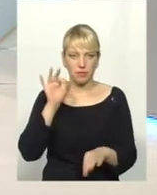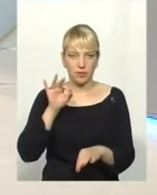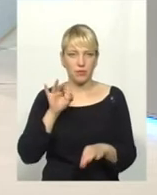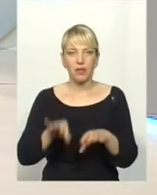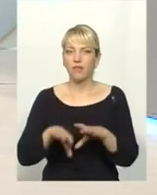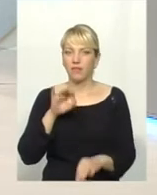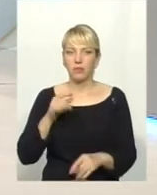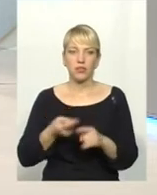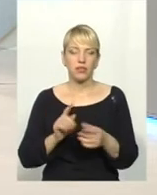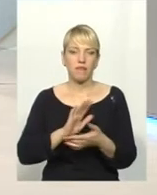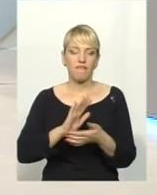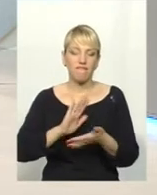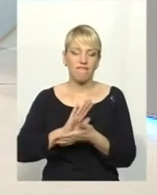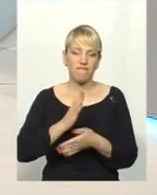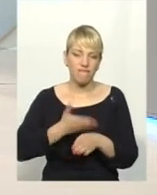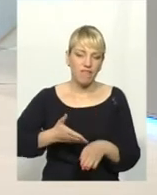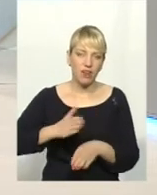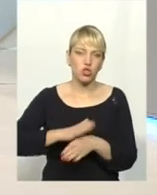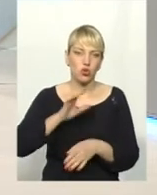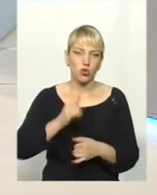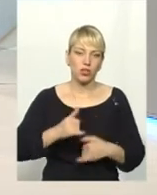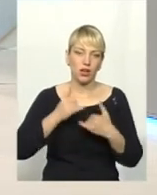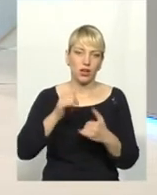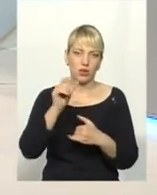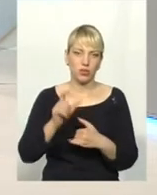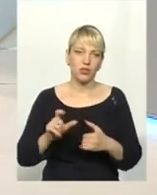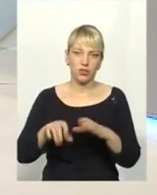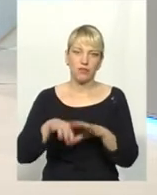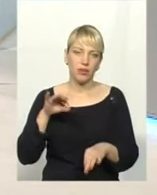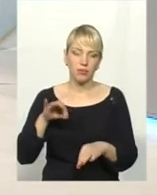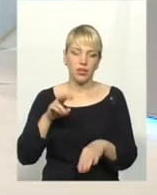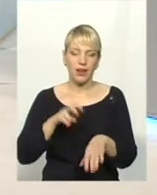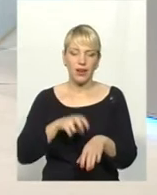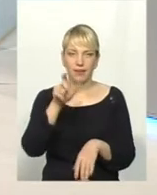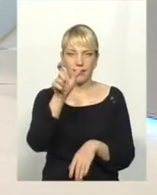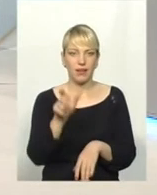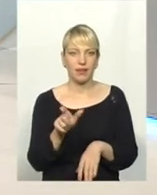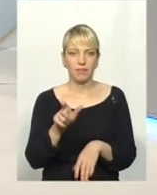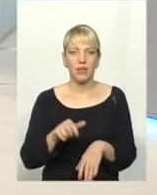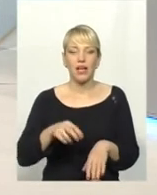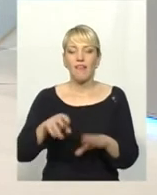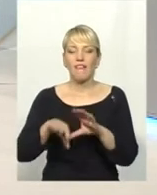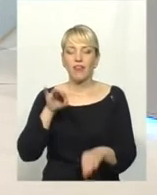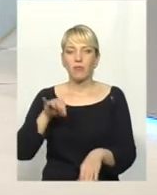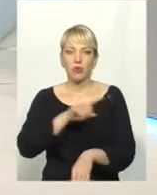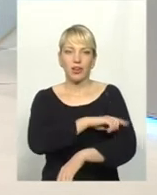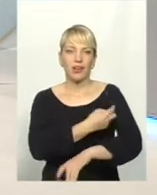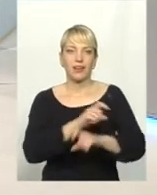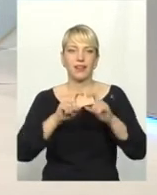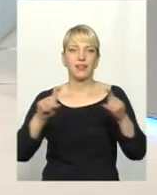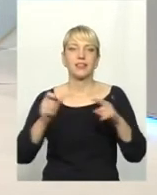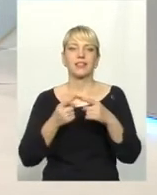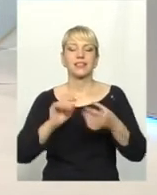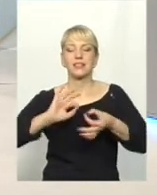вибір, це найважче для людини, що б ми набирали. І вибір лікаря, вибір клініки, це теж складне і